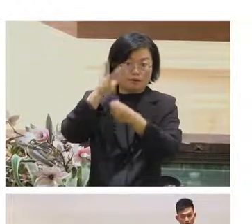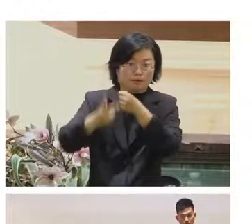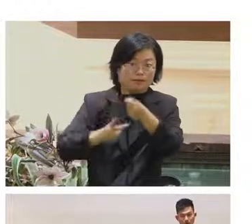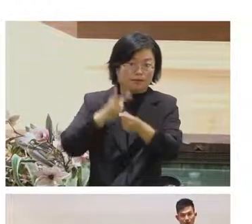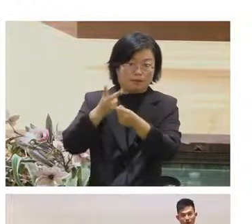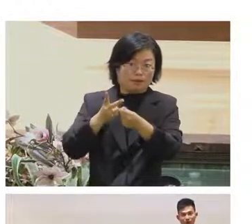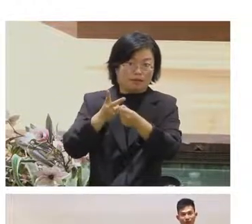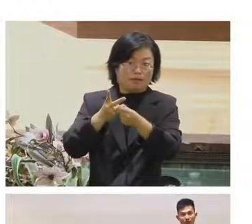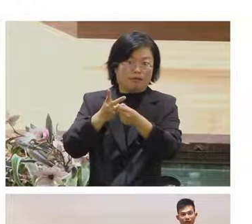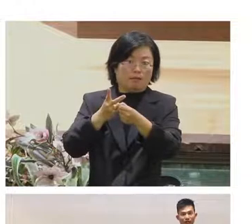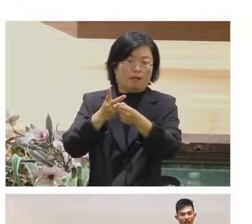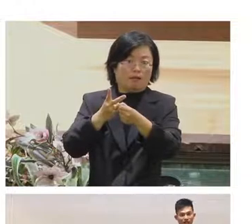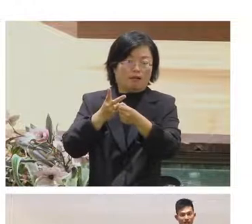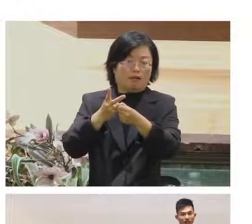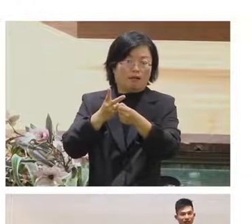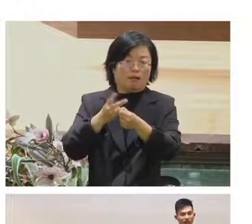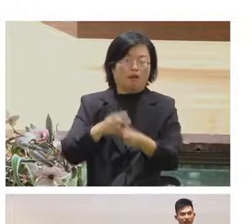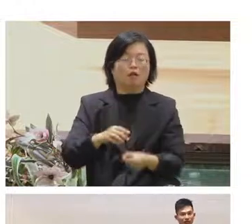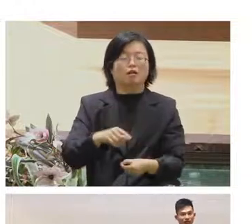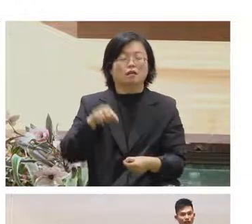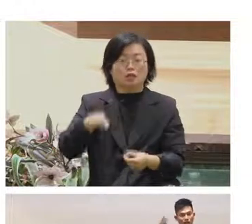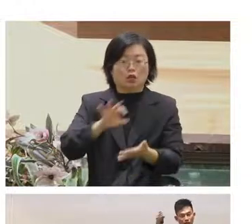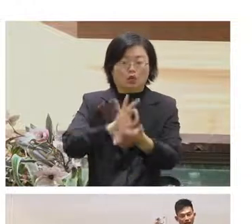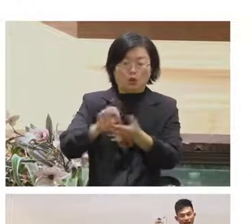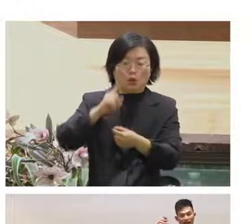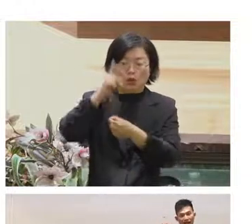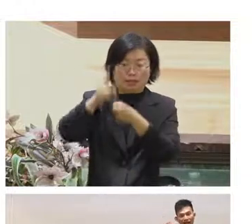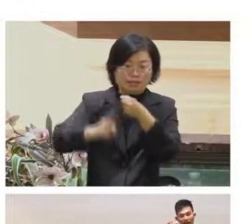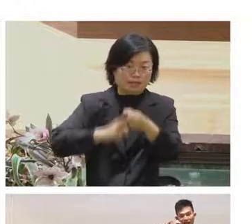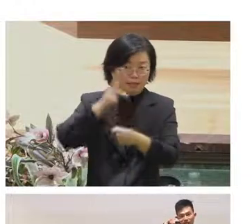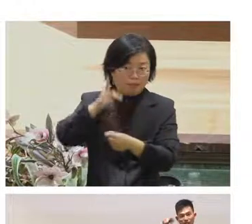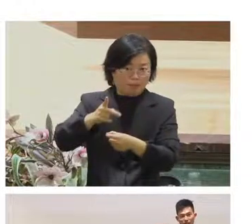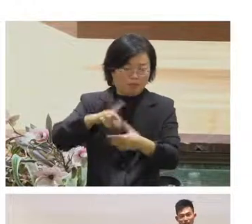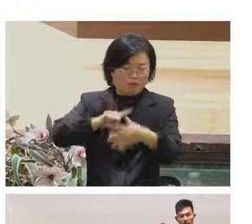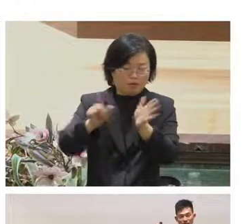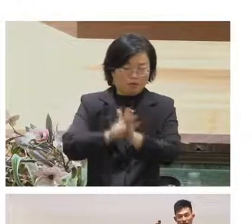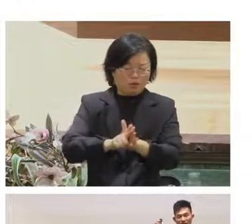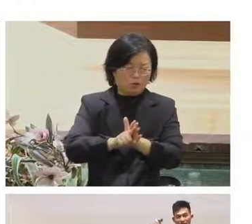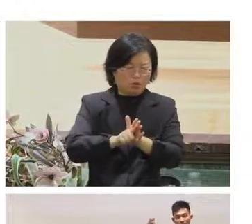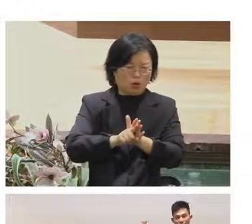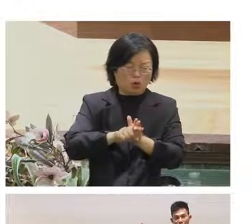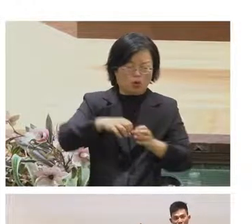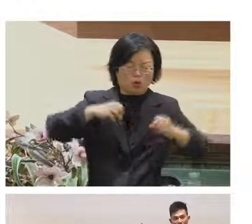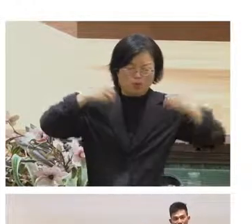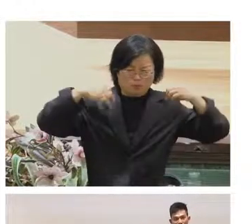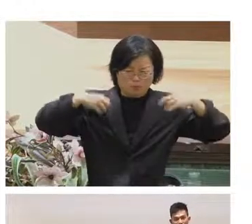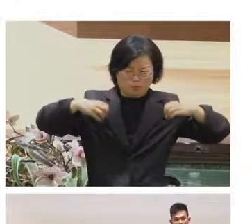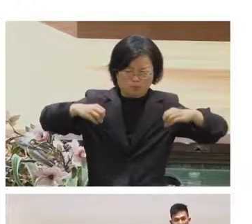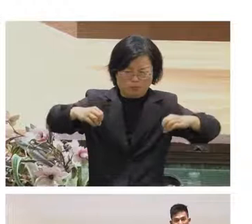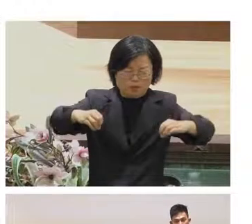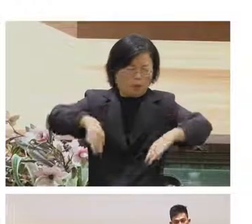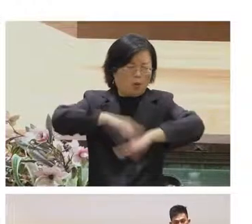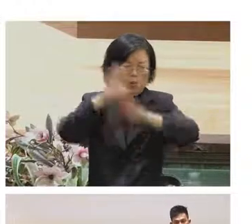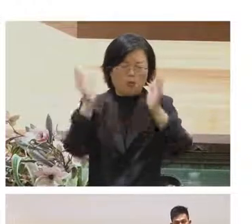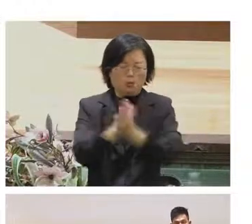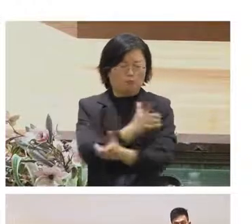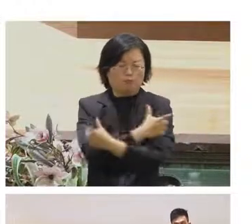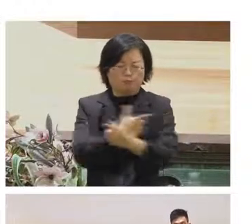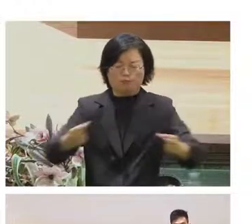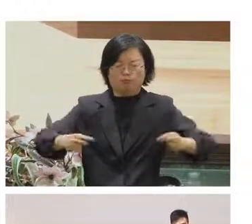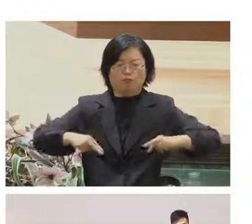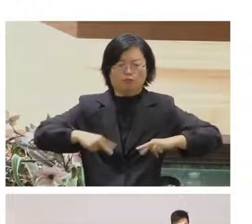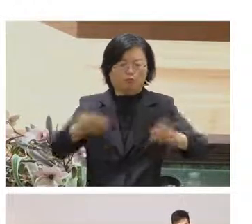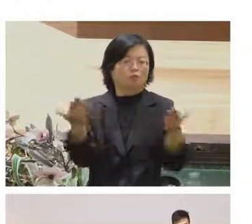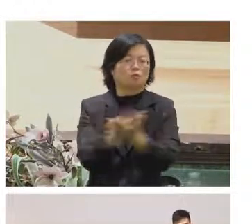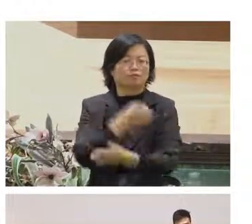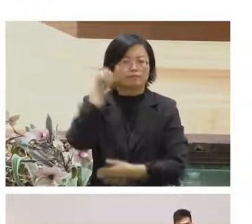就全部的燈泡整批的淘汰所以確定在他的生命週期還沒有到很危險的地方的時候就全部做